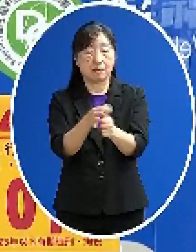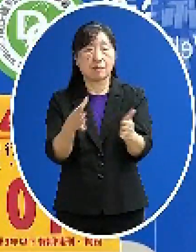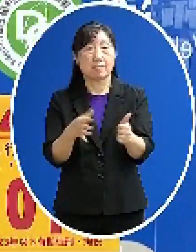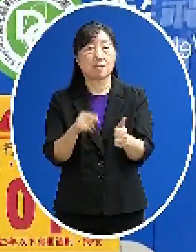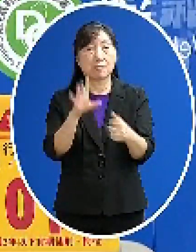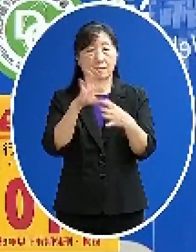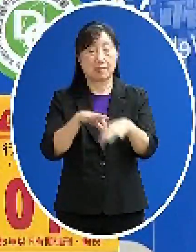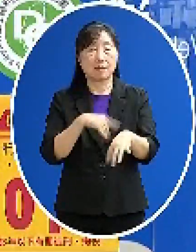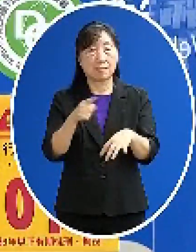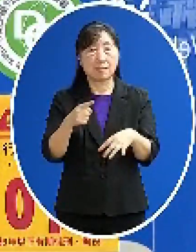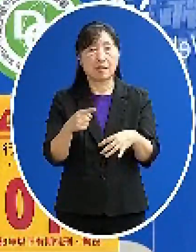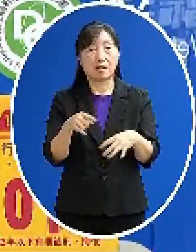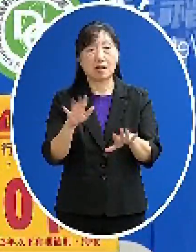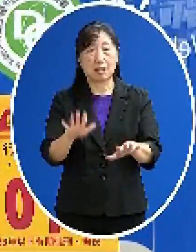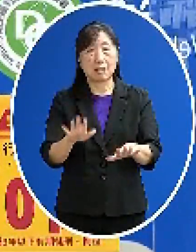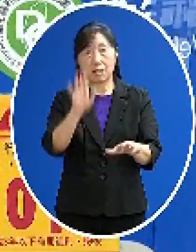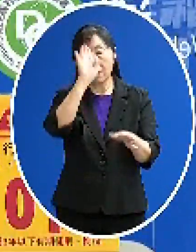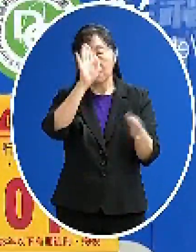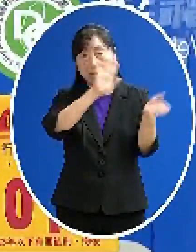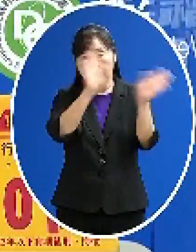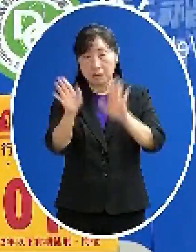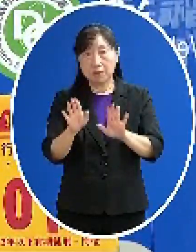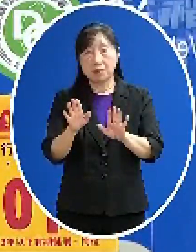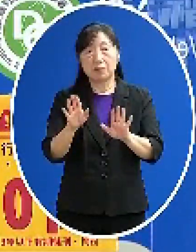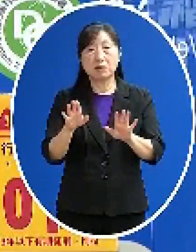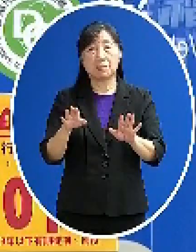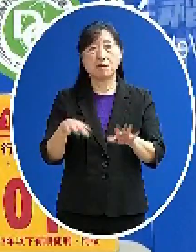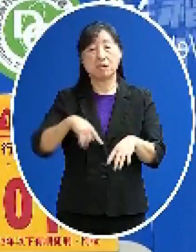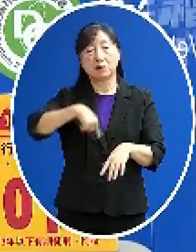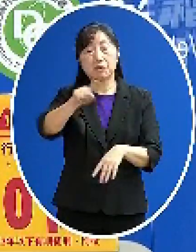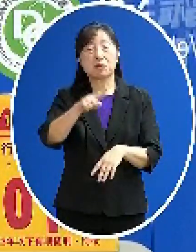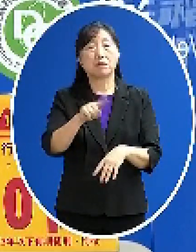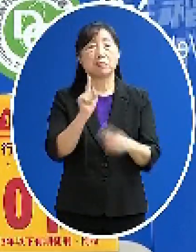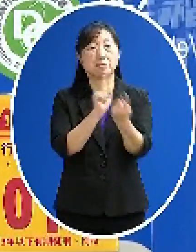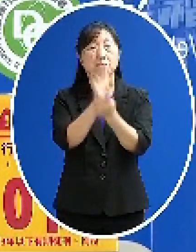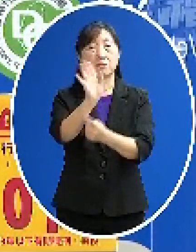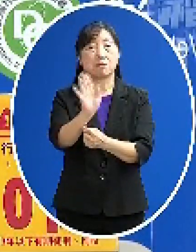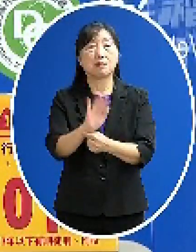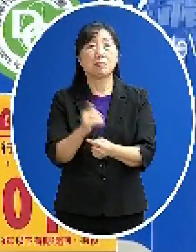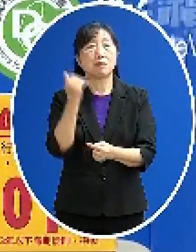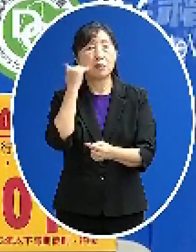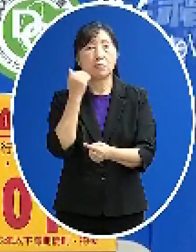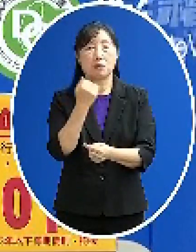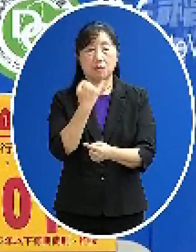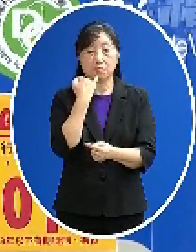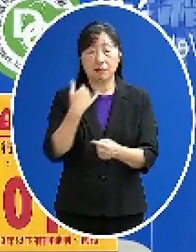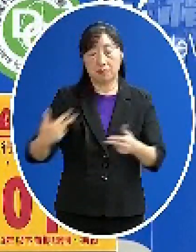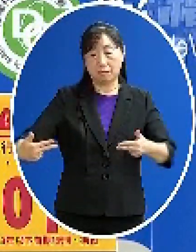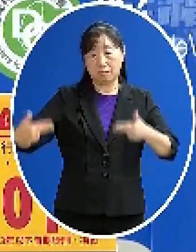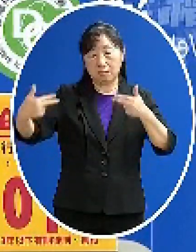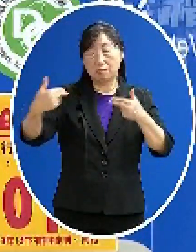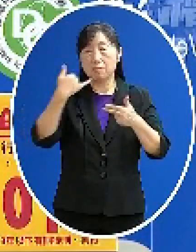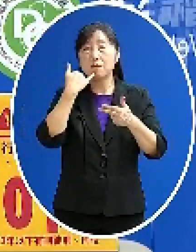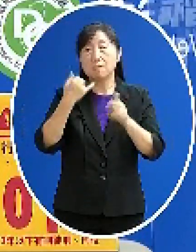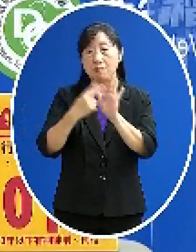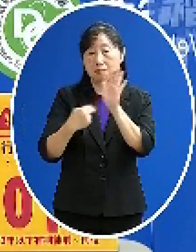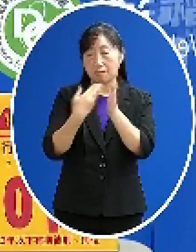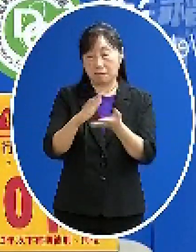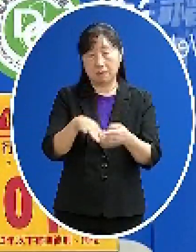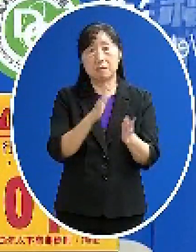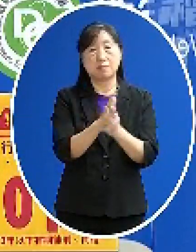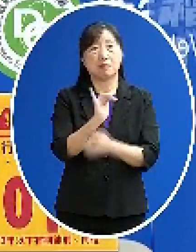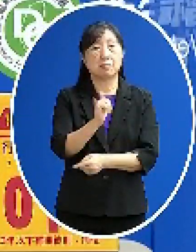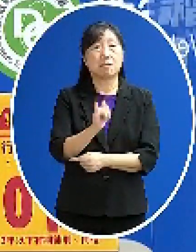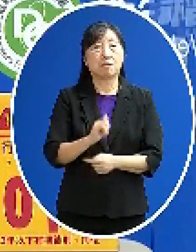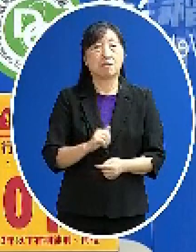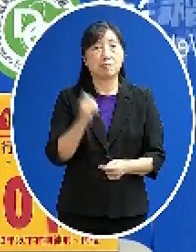要的接觸 如果遠距能夠解決的那就遠距來解決那另外剛才講就是說兩個分開 那